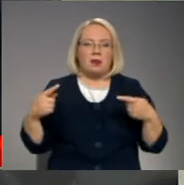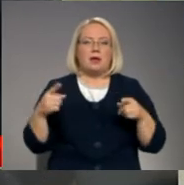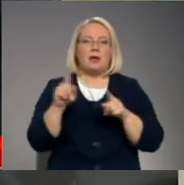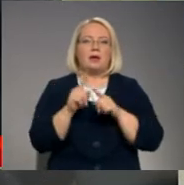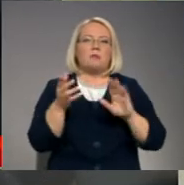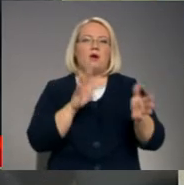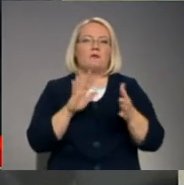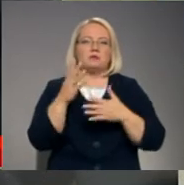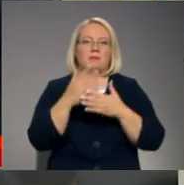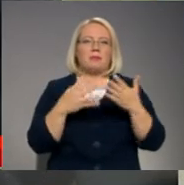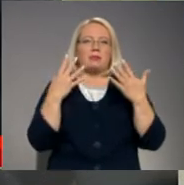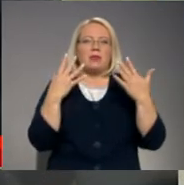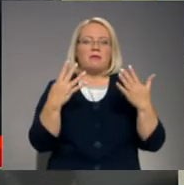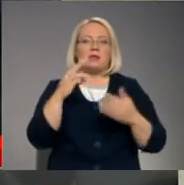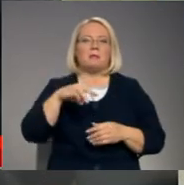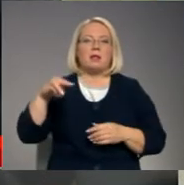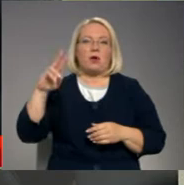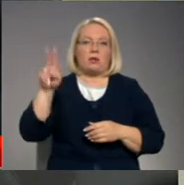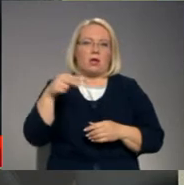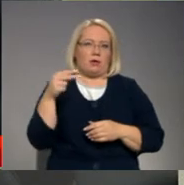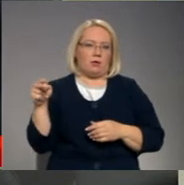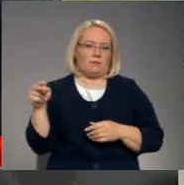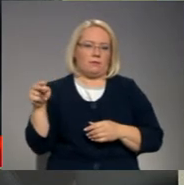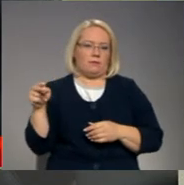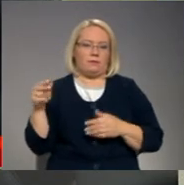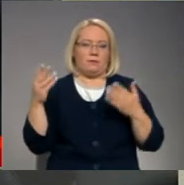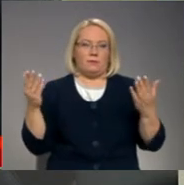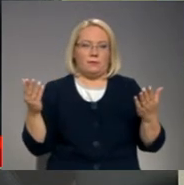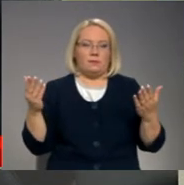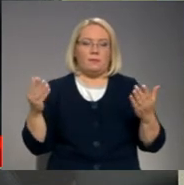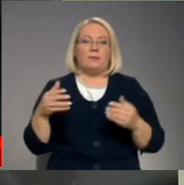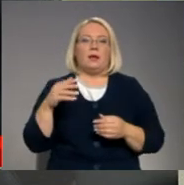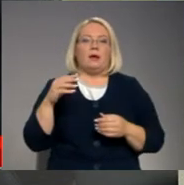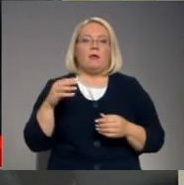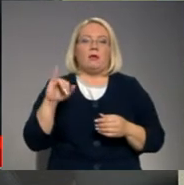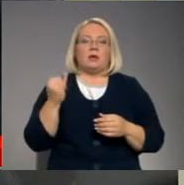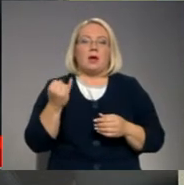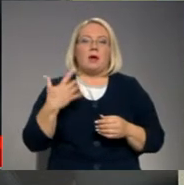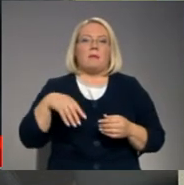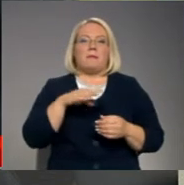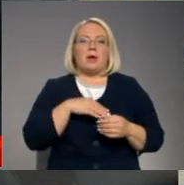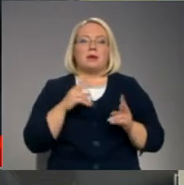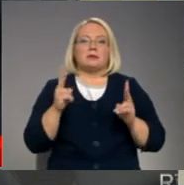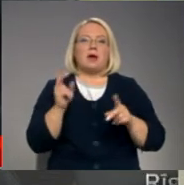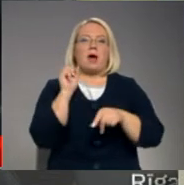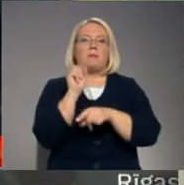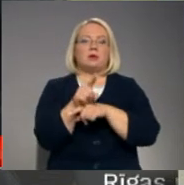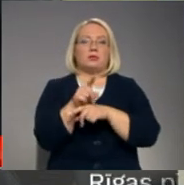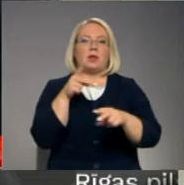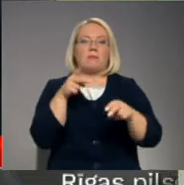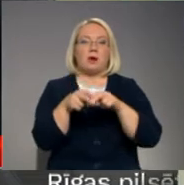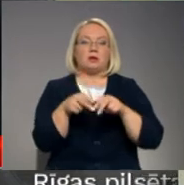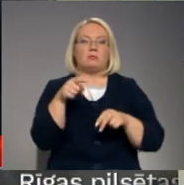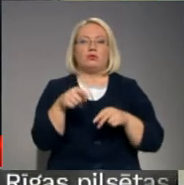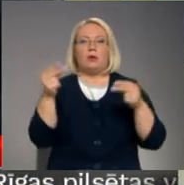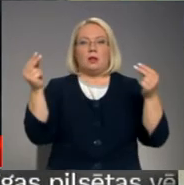provizoris kaut kur uz 9 miljoniem eiro. Un, jāteiksim, mēs kā pasūtītājs pārtrācumu šo